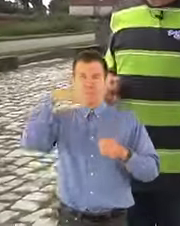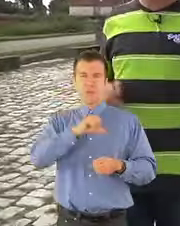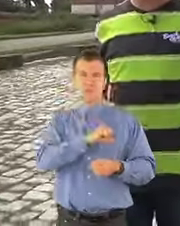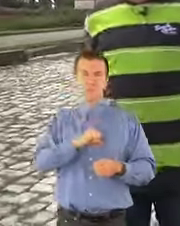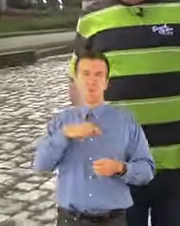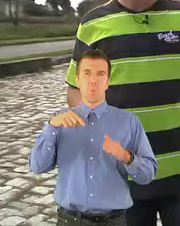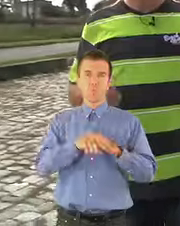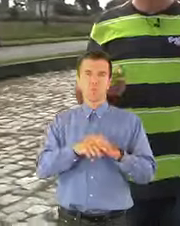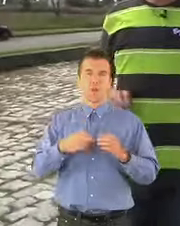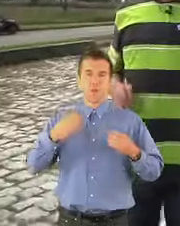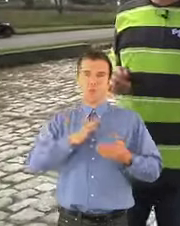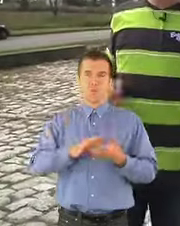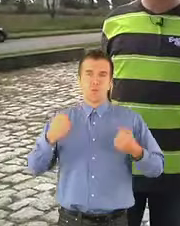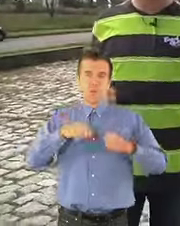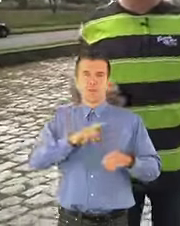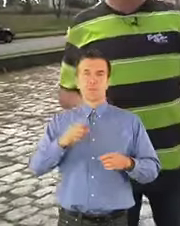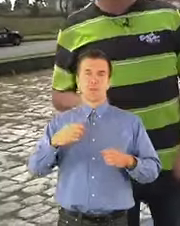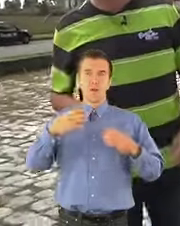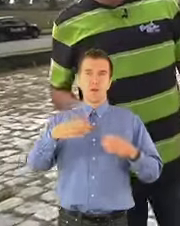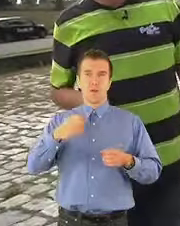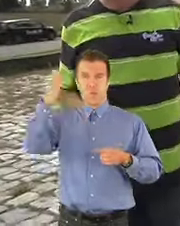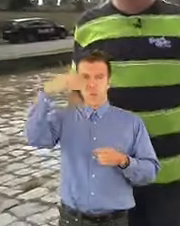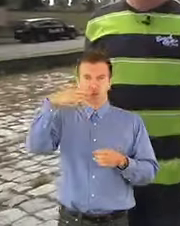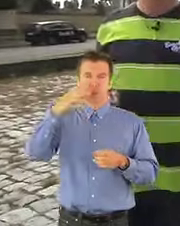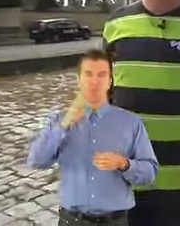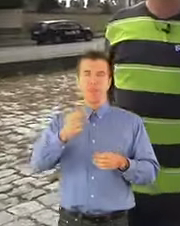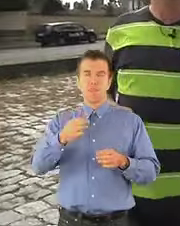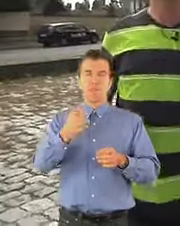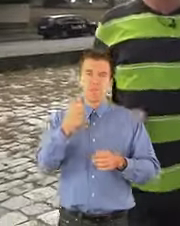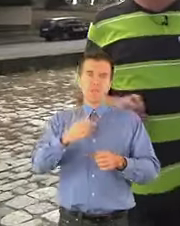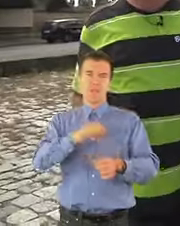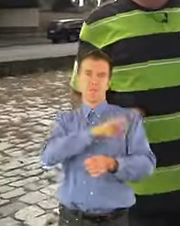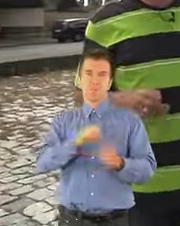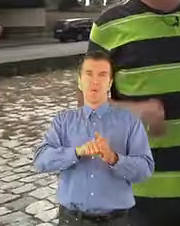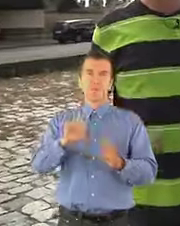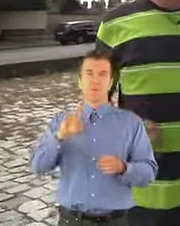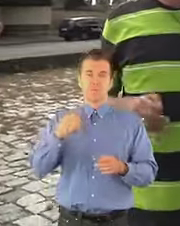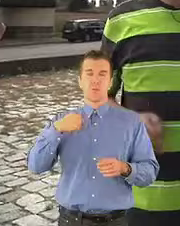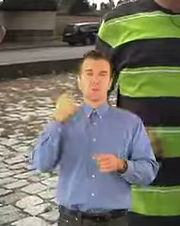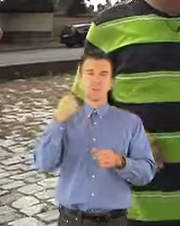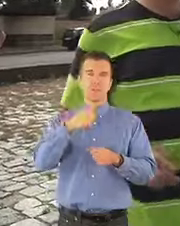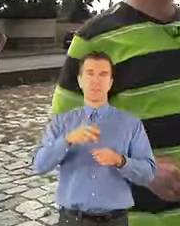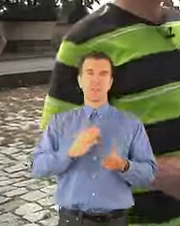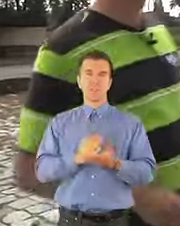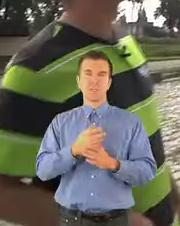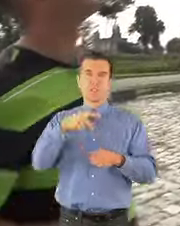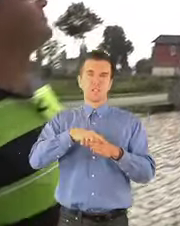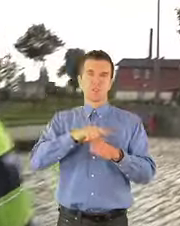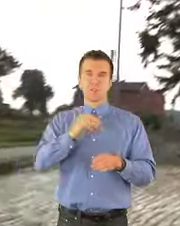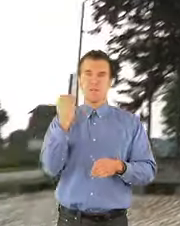uciekł nago z łaźni i dopiero pod Marcinkowem, jakieś dwa kilometry od Gąsawy, został zabity przez rycerzy z Pomorza.